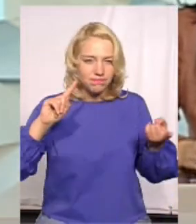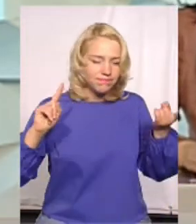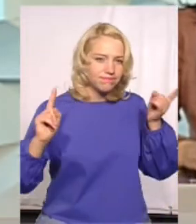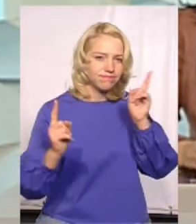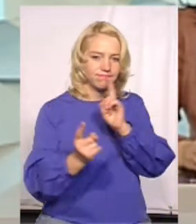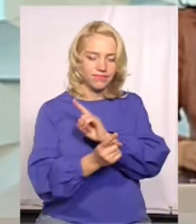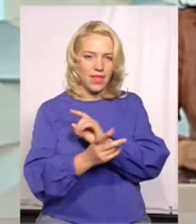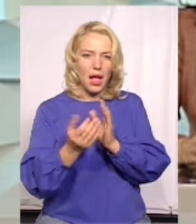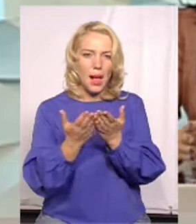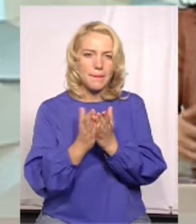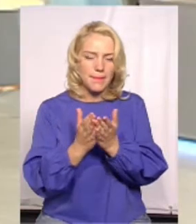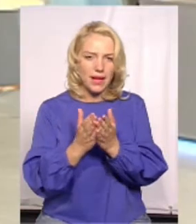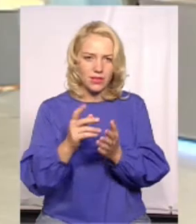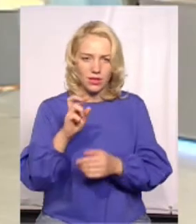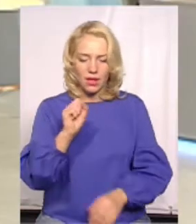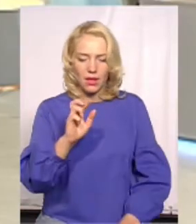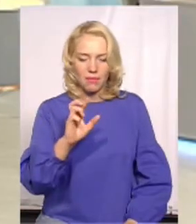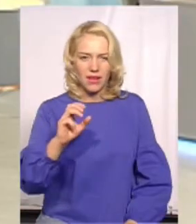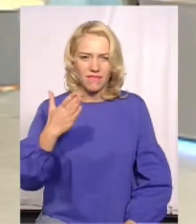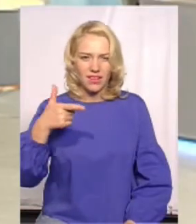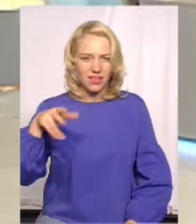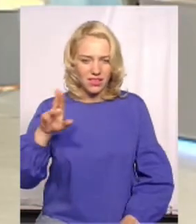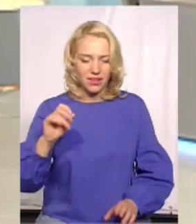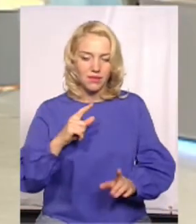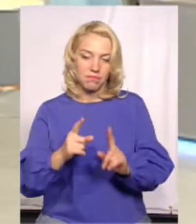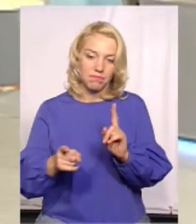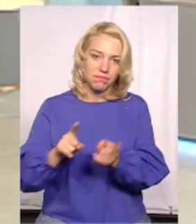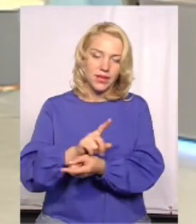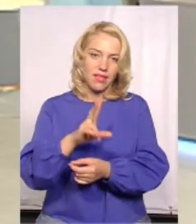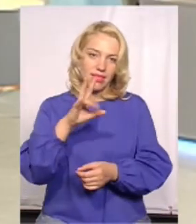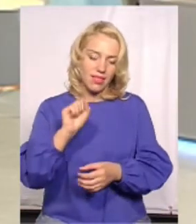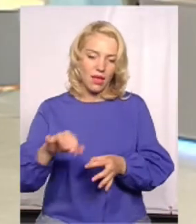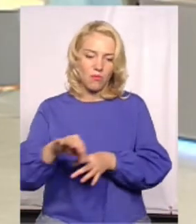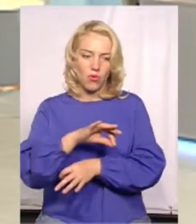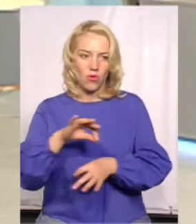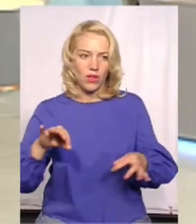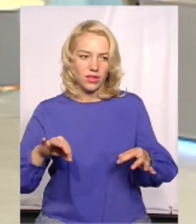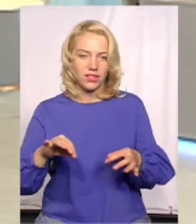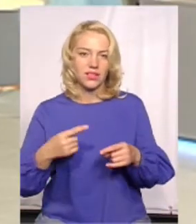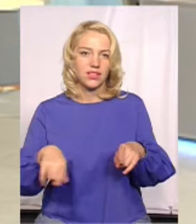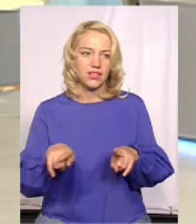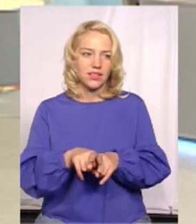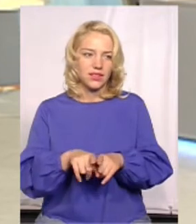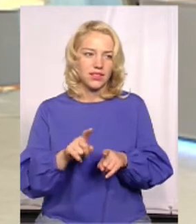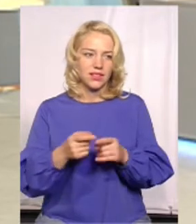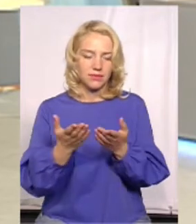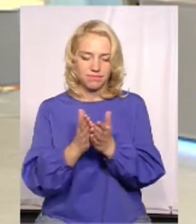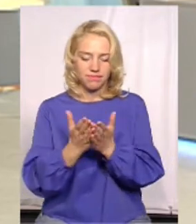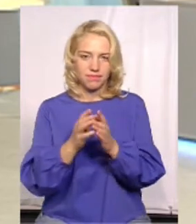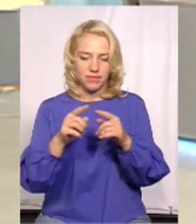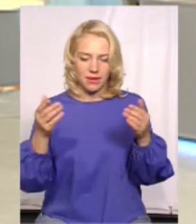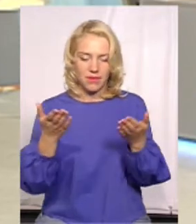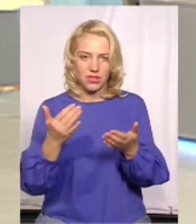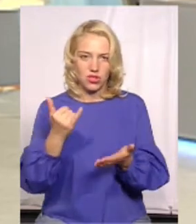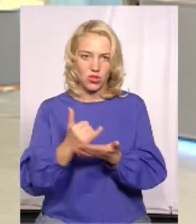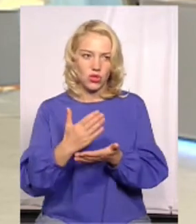книги абетки ось такий чудовий проєкт, як «Таємниця Хмельвіля», який один примірничок якраз тримає